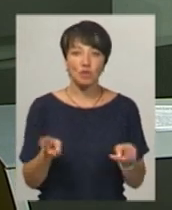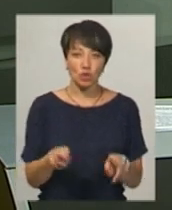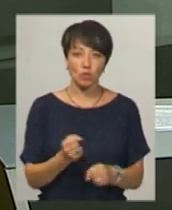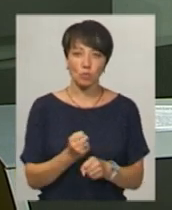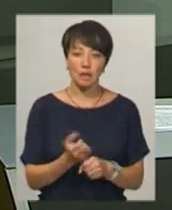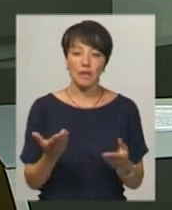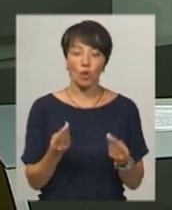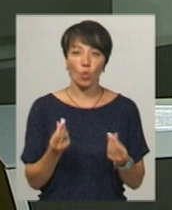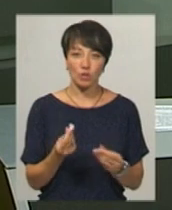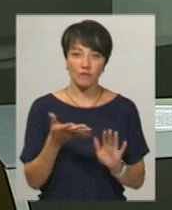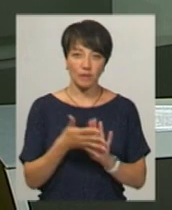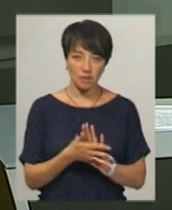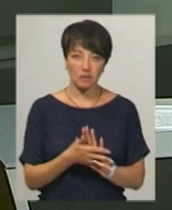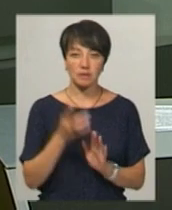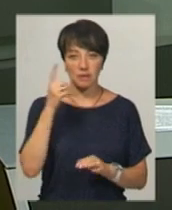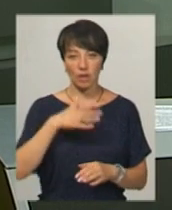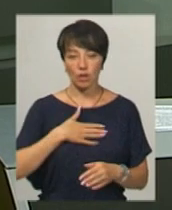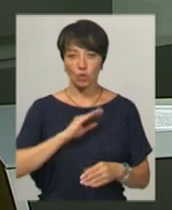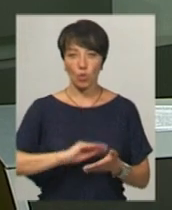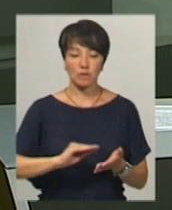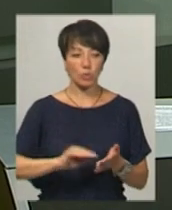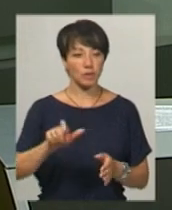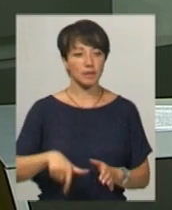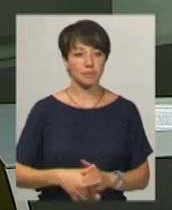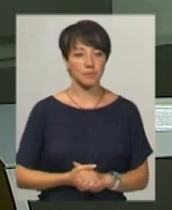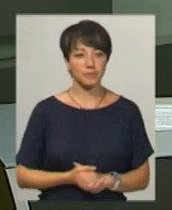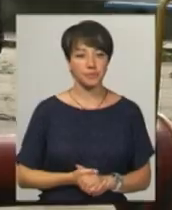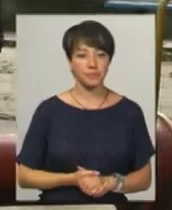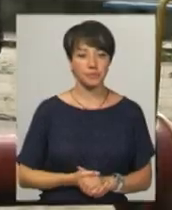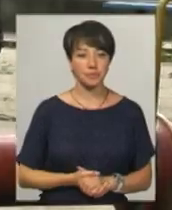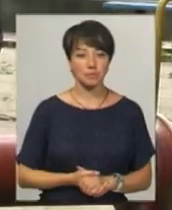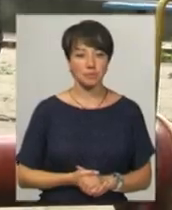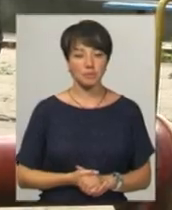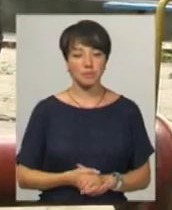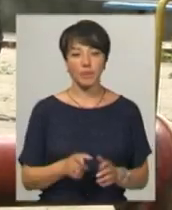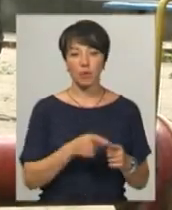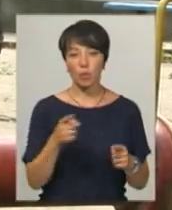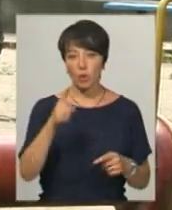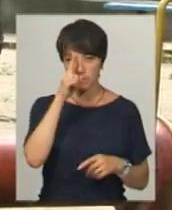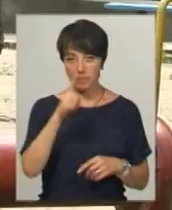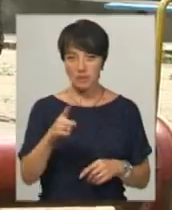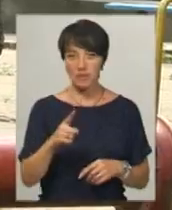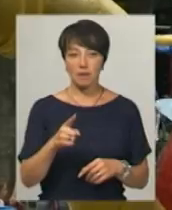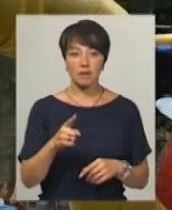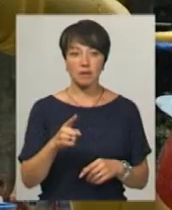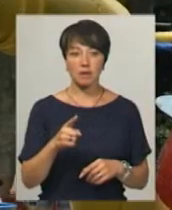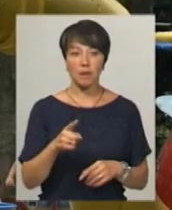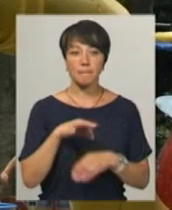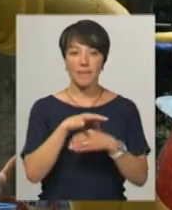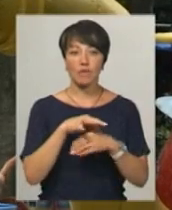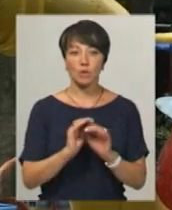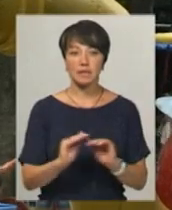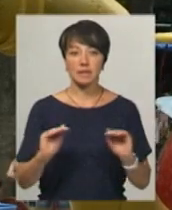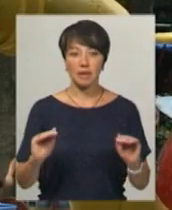зробити і які кошти на це витратили, знає моя колега Леся Боровець. Протягом місяця приводить у парк Шевченка дітей з